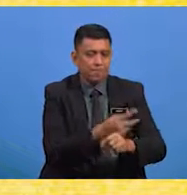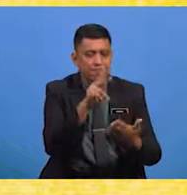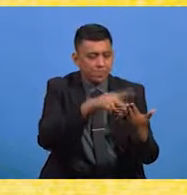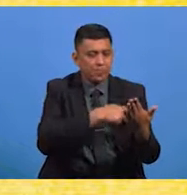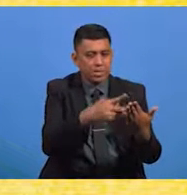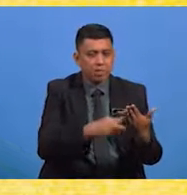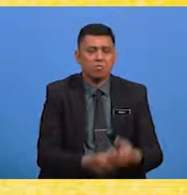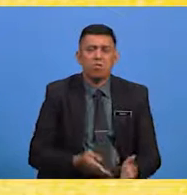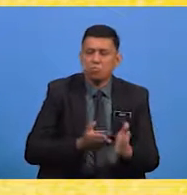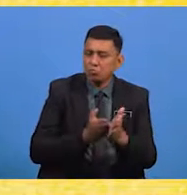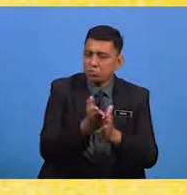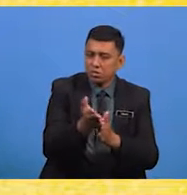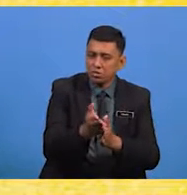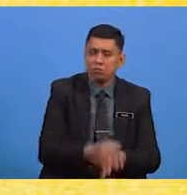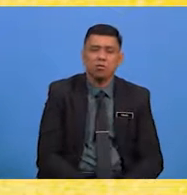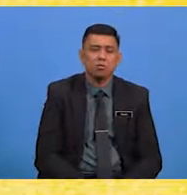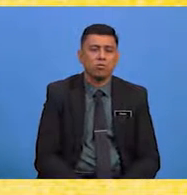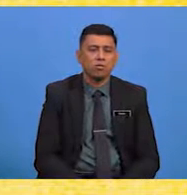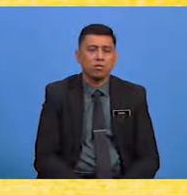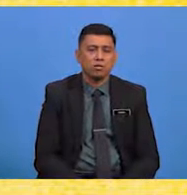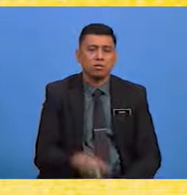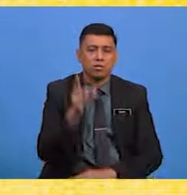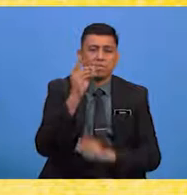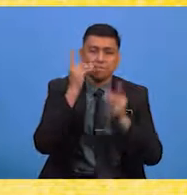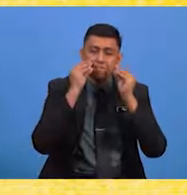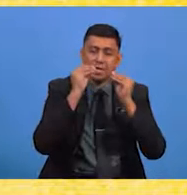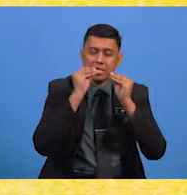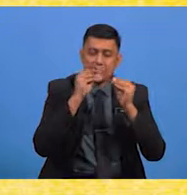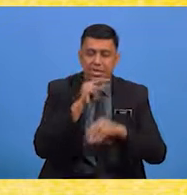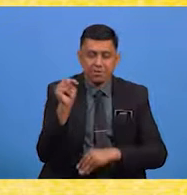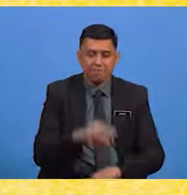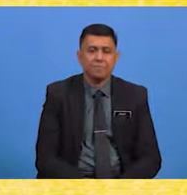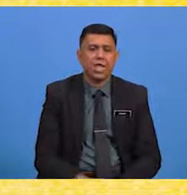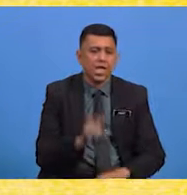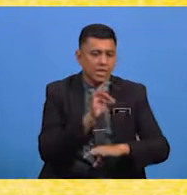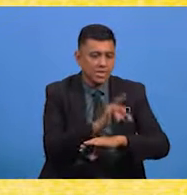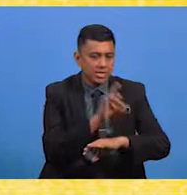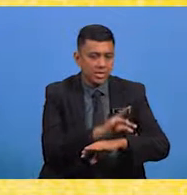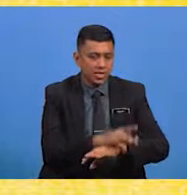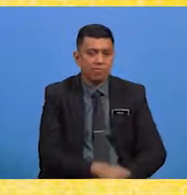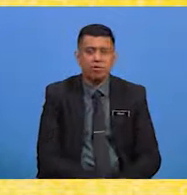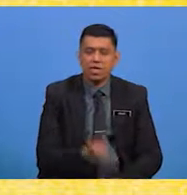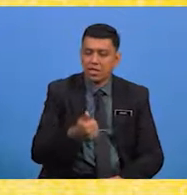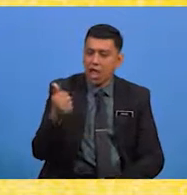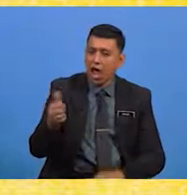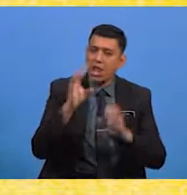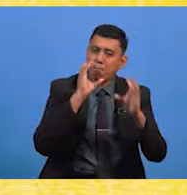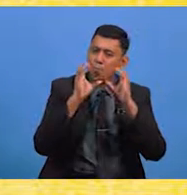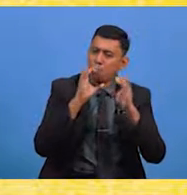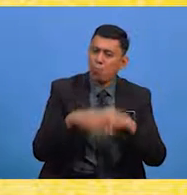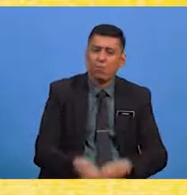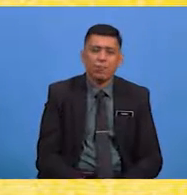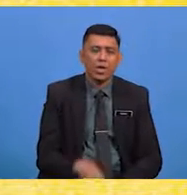menjurus kepada didaktik atau pengajaran Nasihat, alat komunikasi